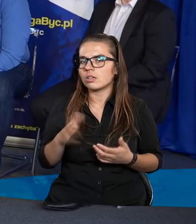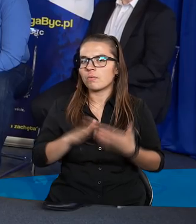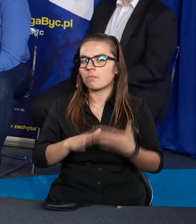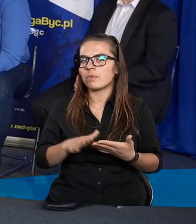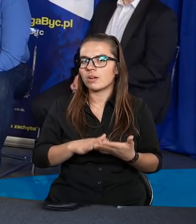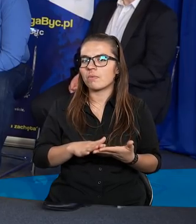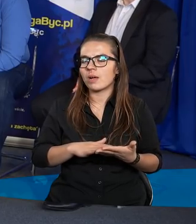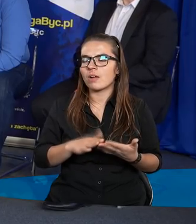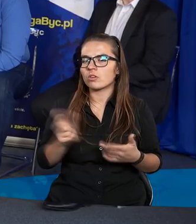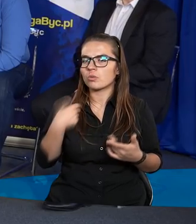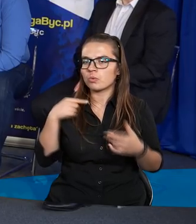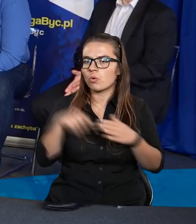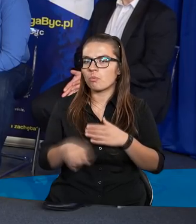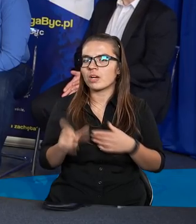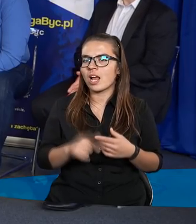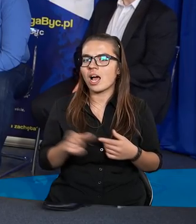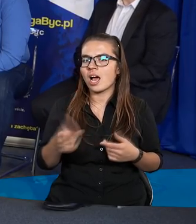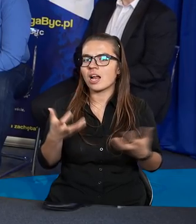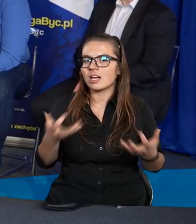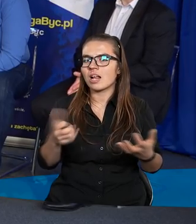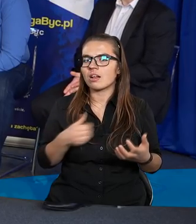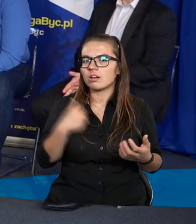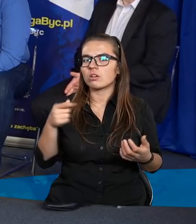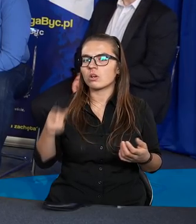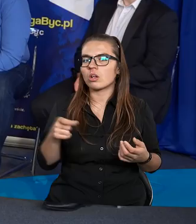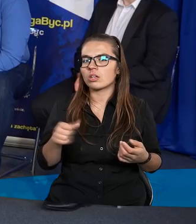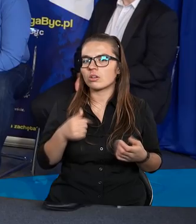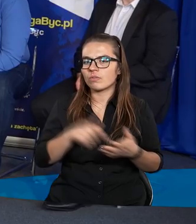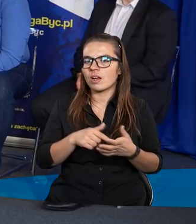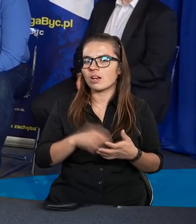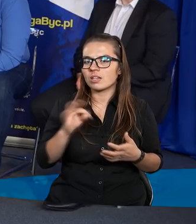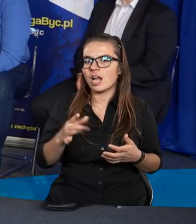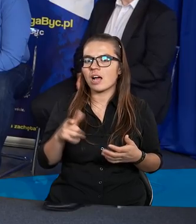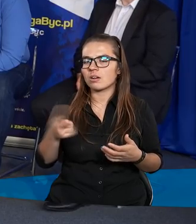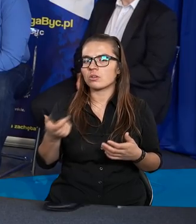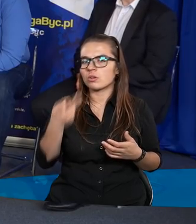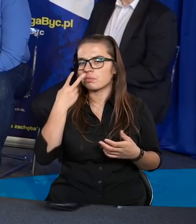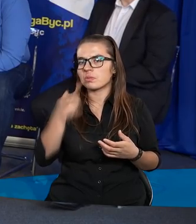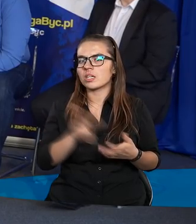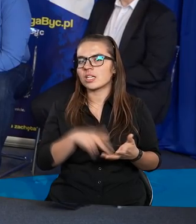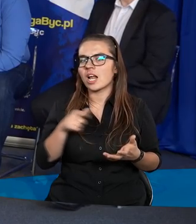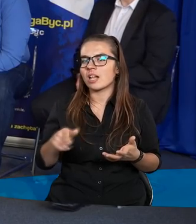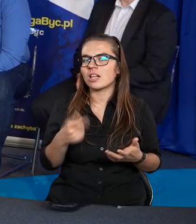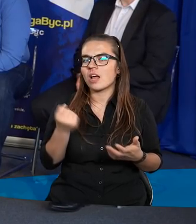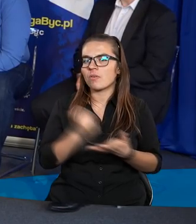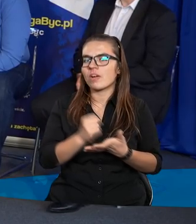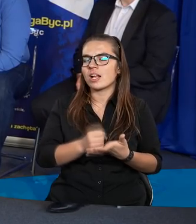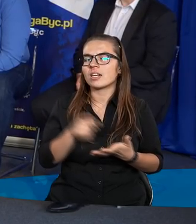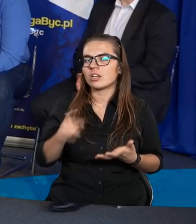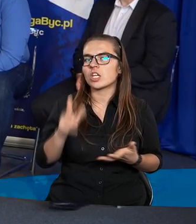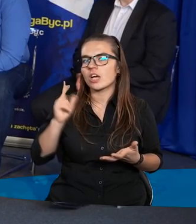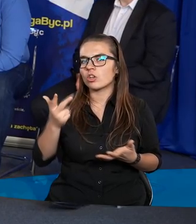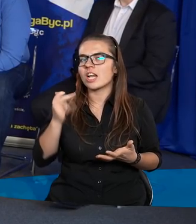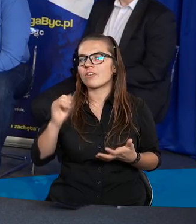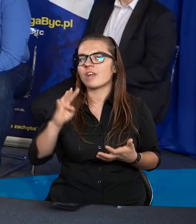Wybaczcie, bo to imię gdzieś namknął, ale zachęcam do tego, żeby właśnie tak w całości Biblii popatrzeć na tą kwestię tego